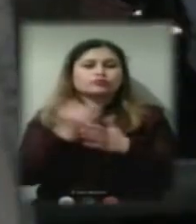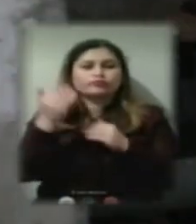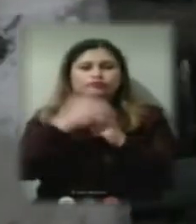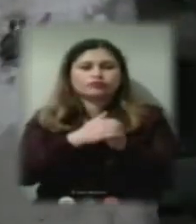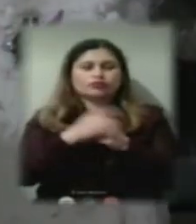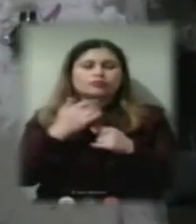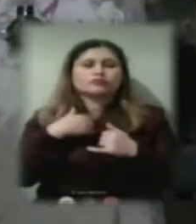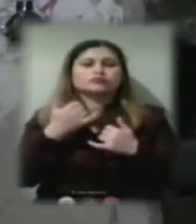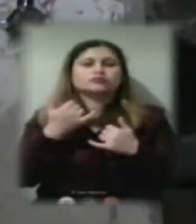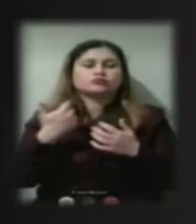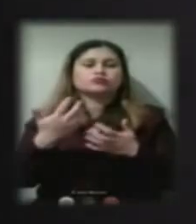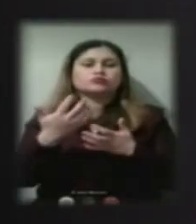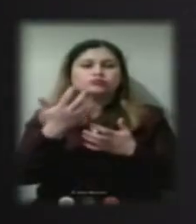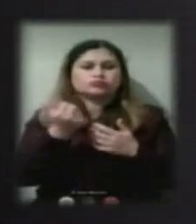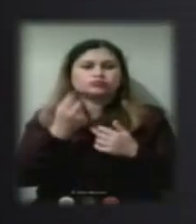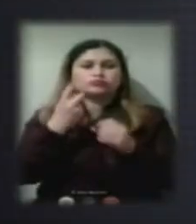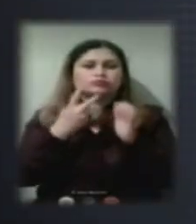брали на 730 тисяч.